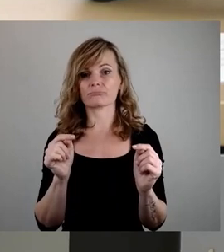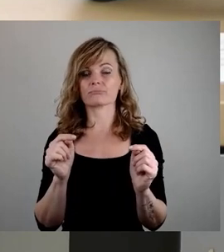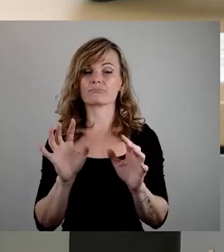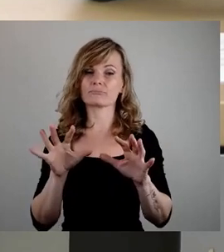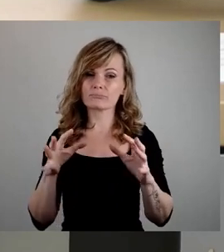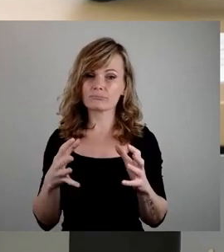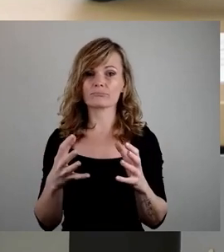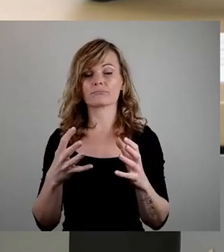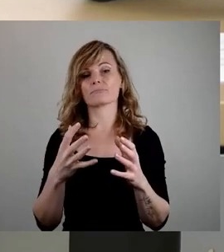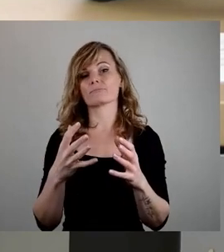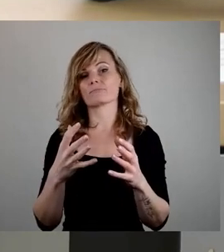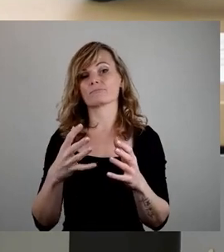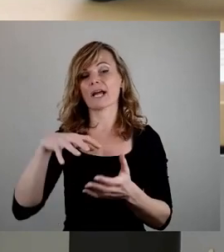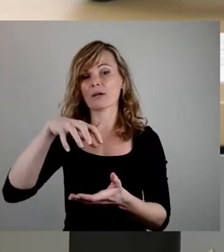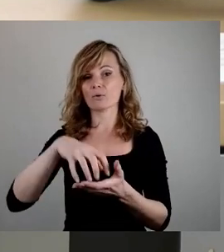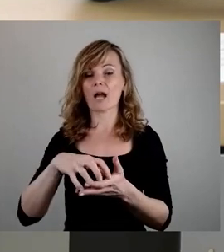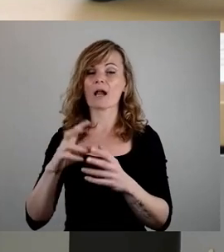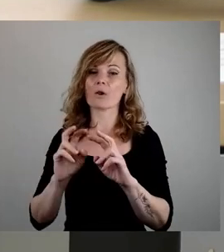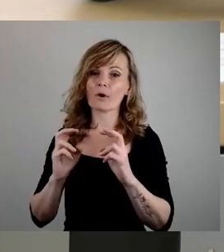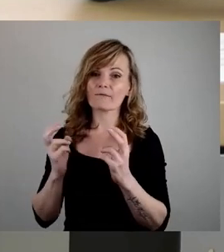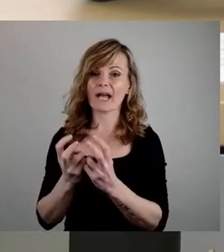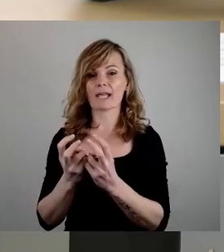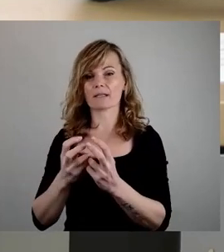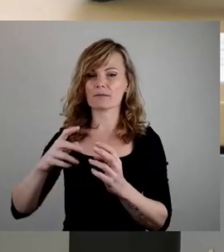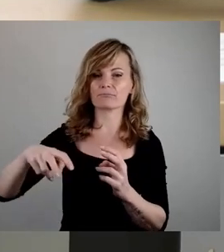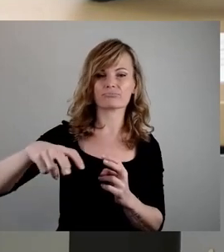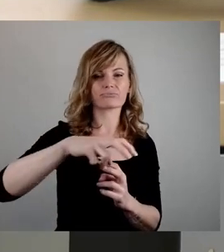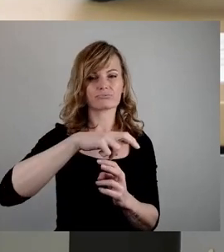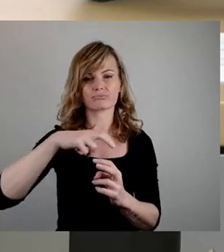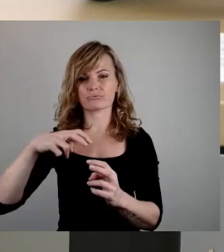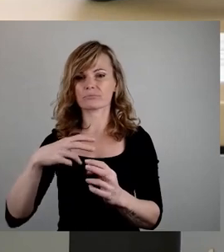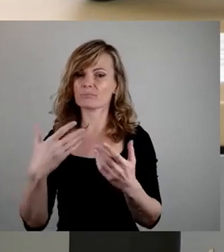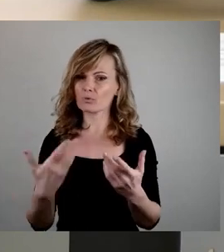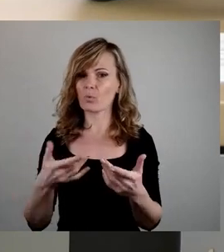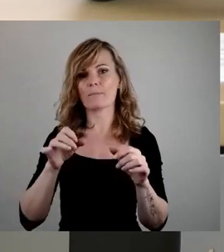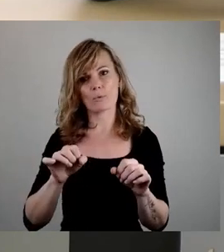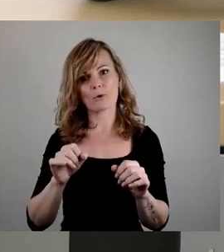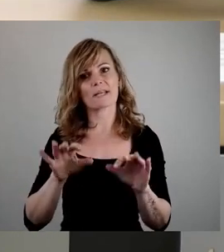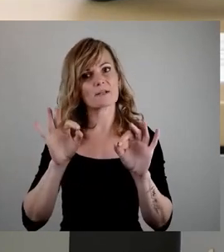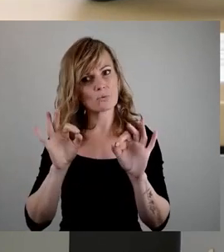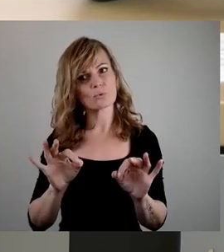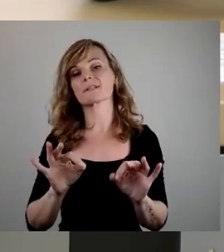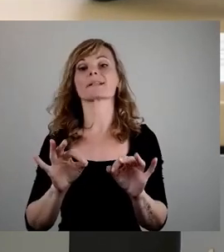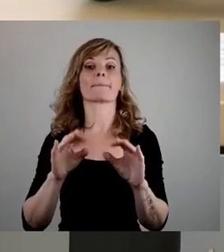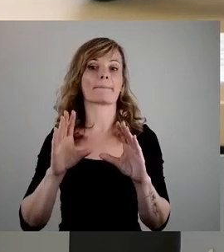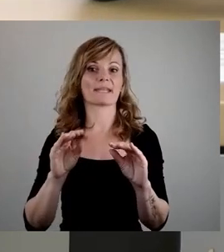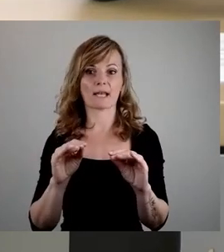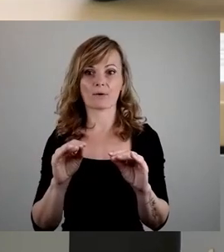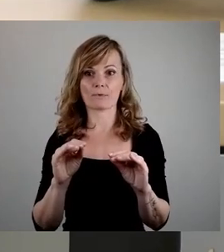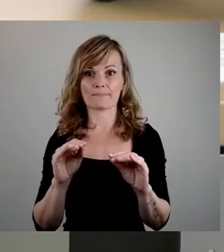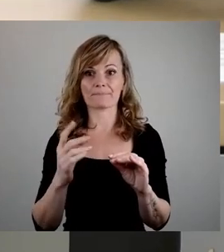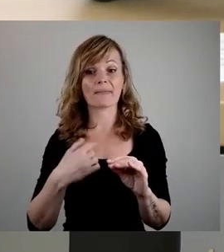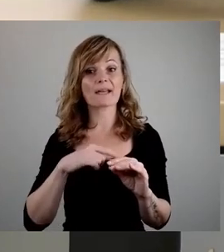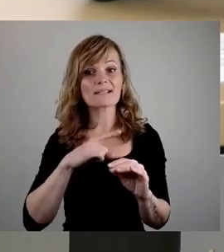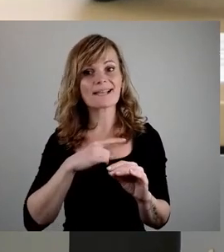Weise, wie das durchgeführt wurde, ist wirklich eine sehr, sehr gute Beteiligung in dieser Stadt möglich gewesen. Ich hätte mir allerdings tatsächlich gewünscht, dass ein